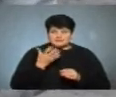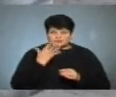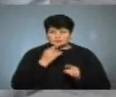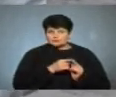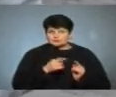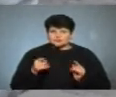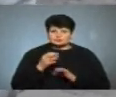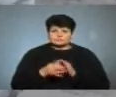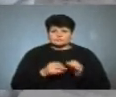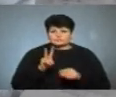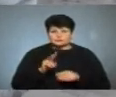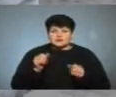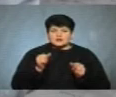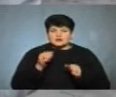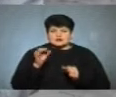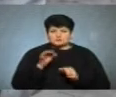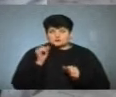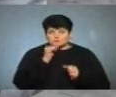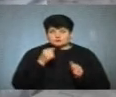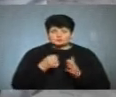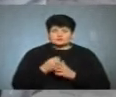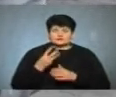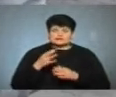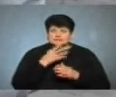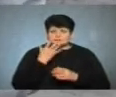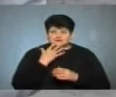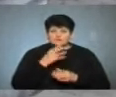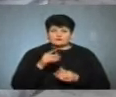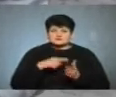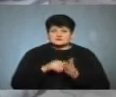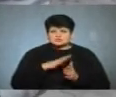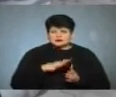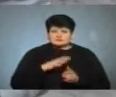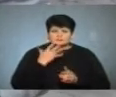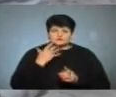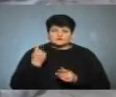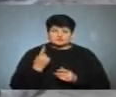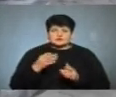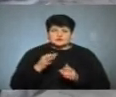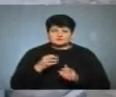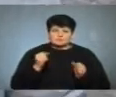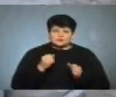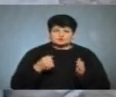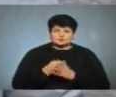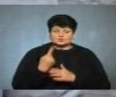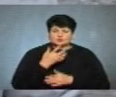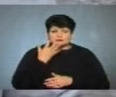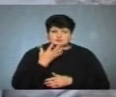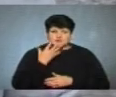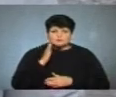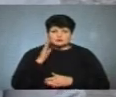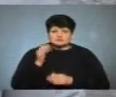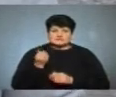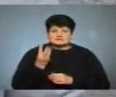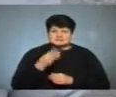від 2 градусів морозу до 3 градусів тепла. По місту очікуємо температуру від 1 градусу морозу до 1 градусу тепла. Прогноз на